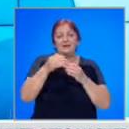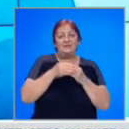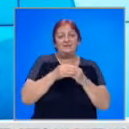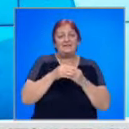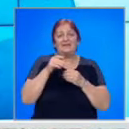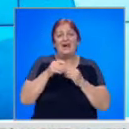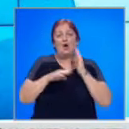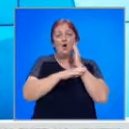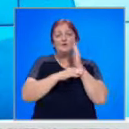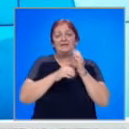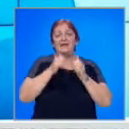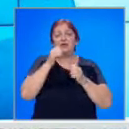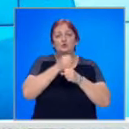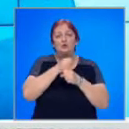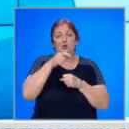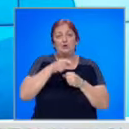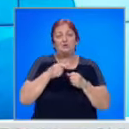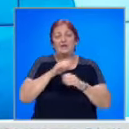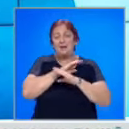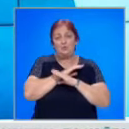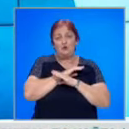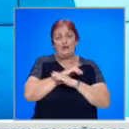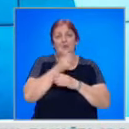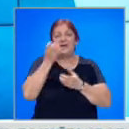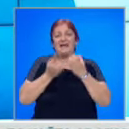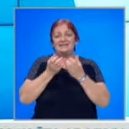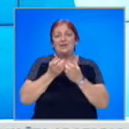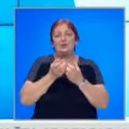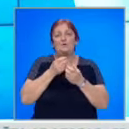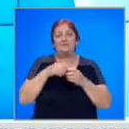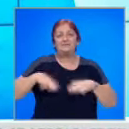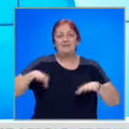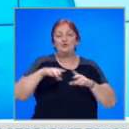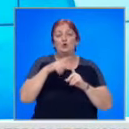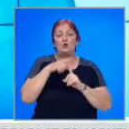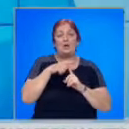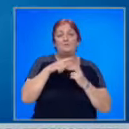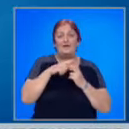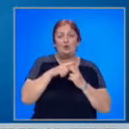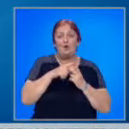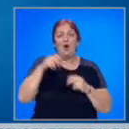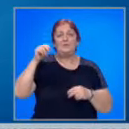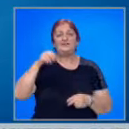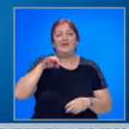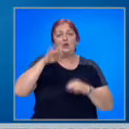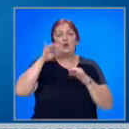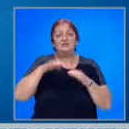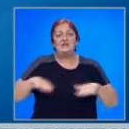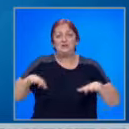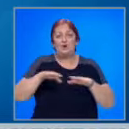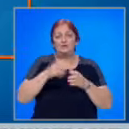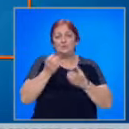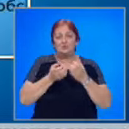близките и колегите, на горските служители, които днес загубиха живота си при гасенето на пожара в землището на Петрово. Президентът оцени